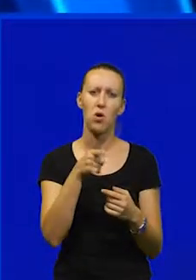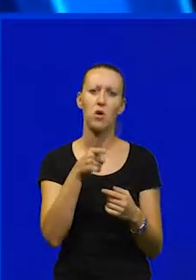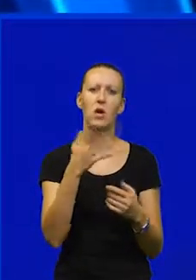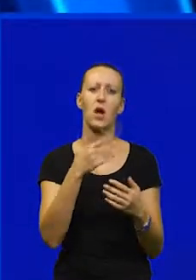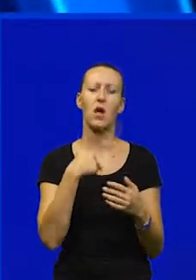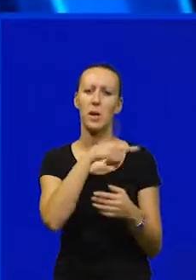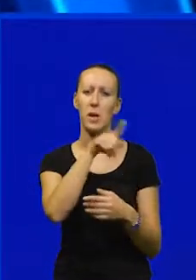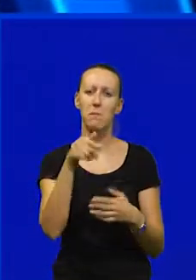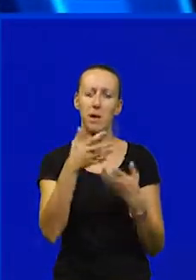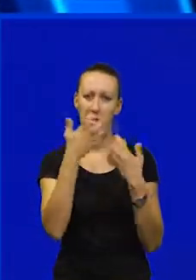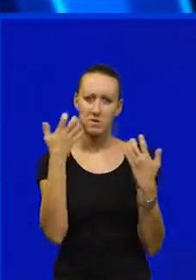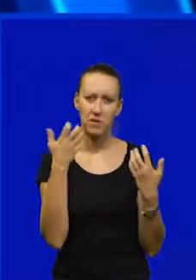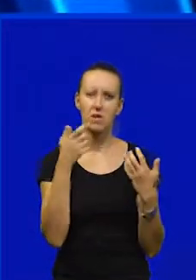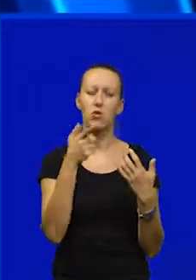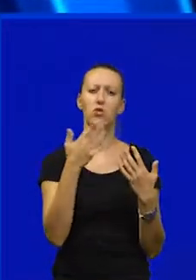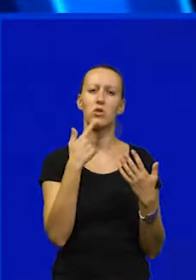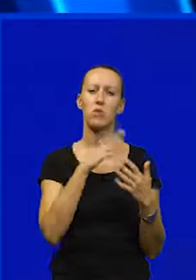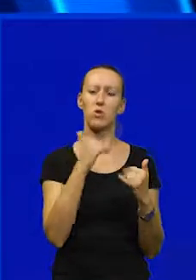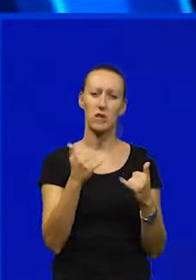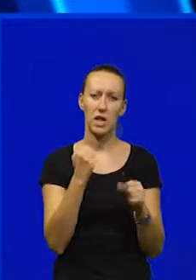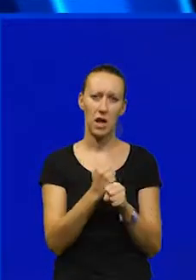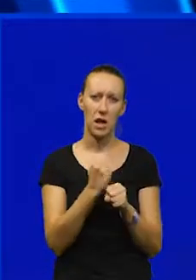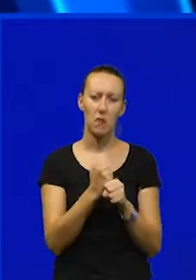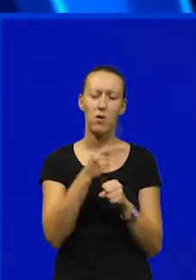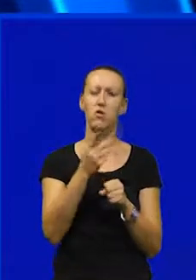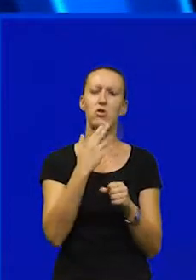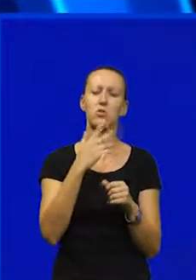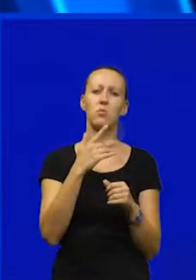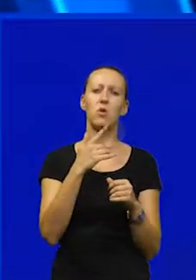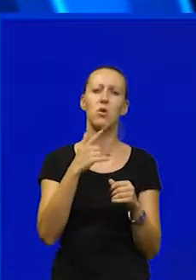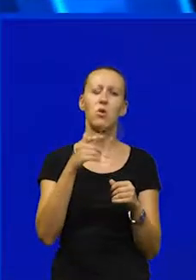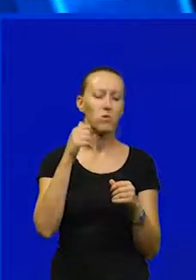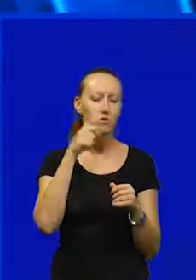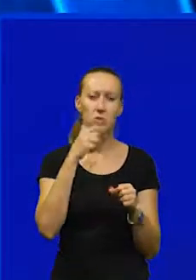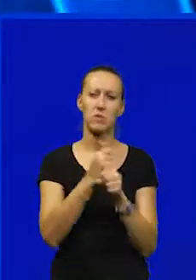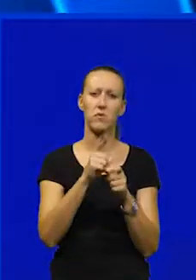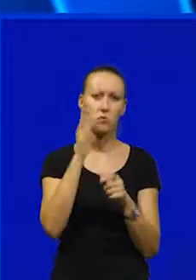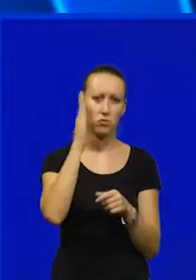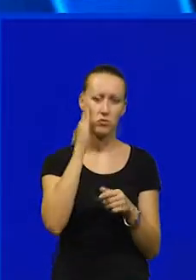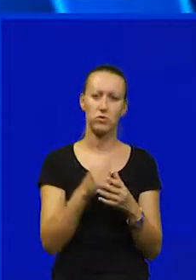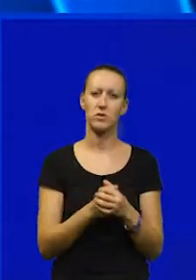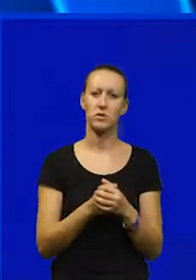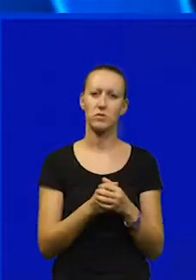kao i mi svjesni onoga što smo do sada napravili onoga što ćemo se truditi napraviti u budućnosti. Ok?